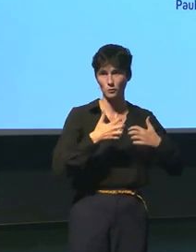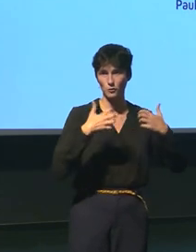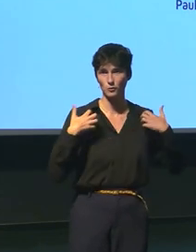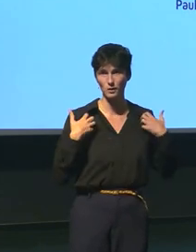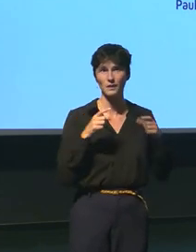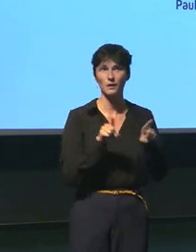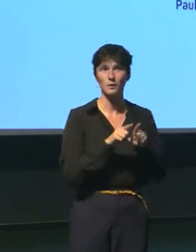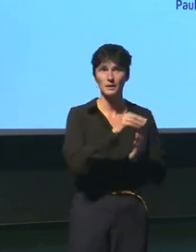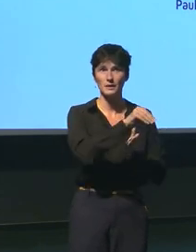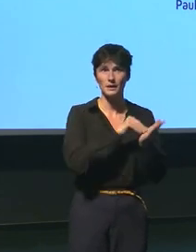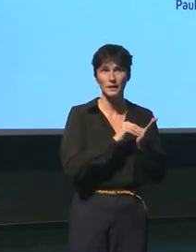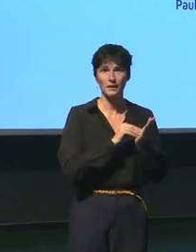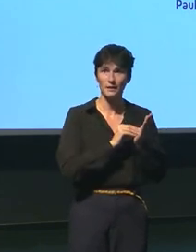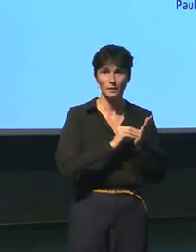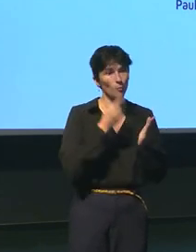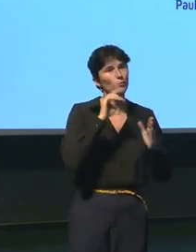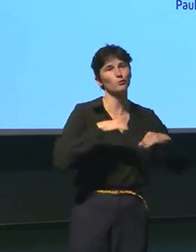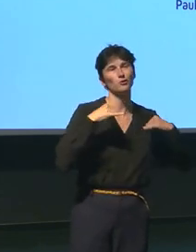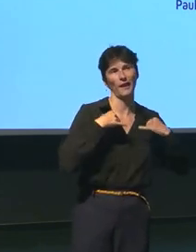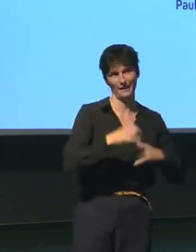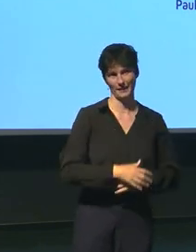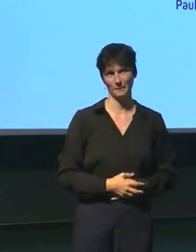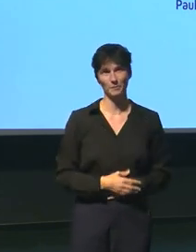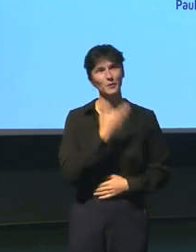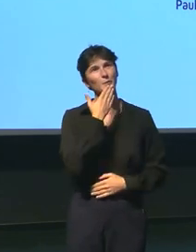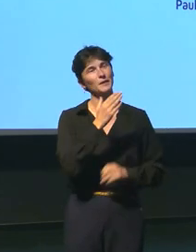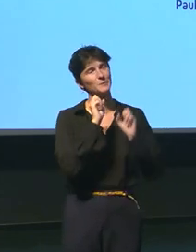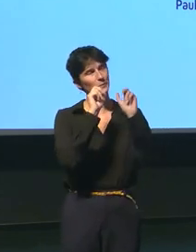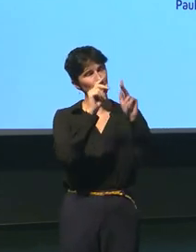écrivait aussi des romans pour la jeunesse pour qui ? Oui